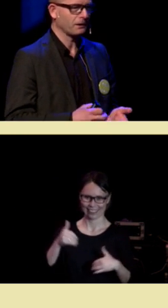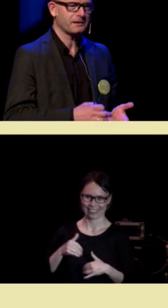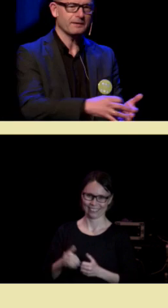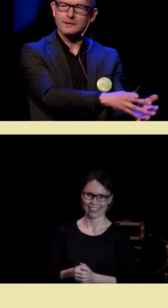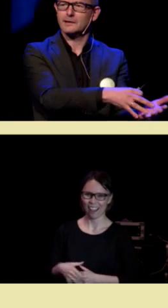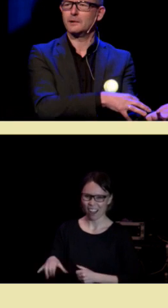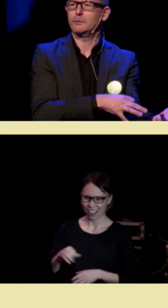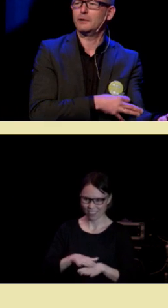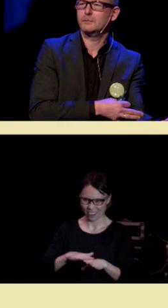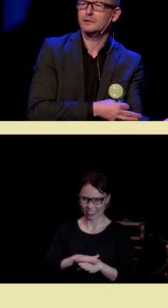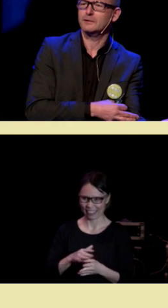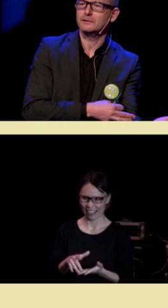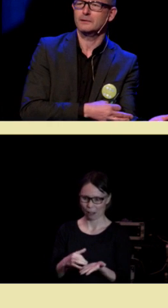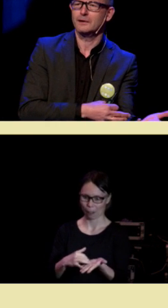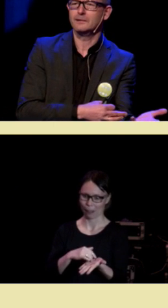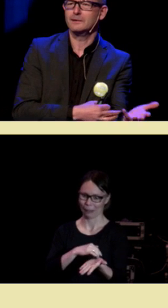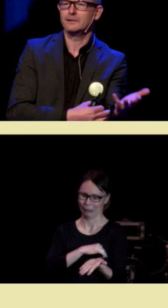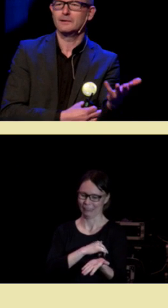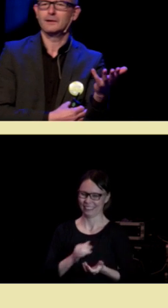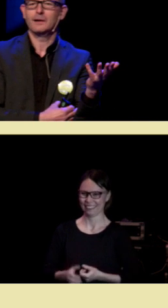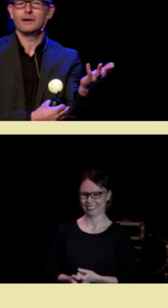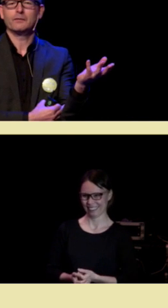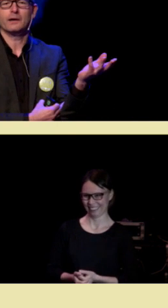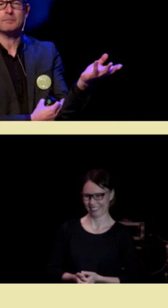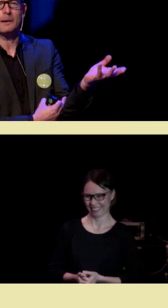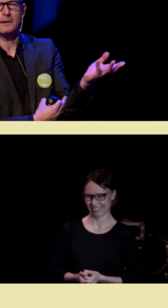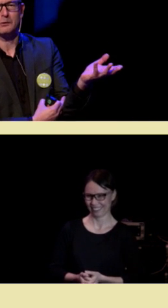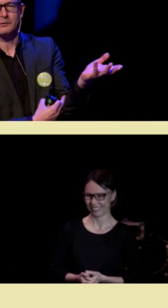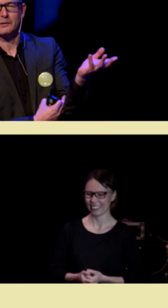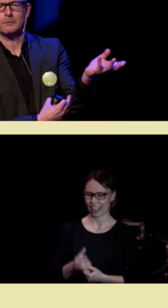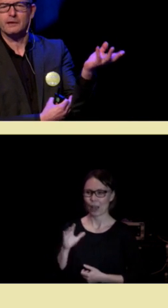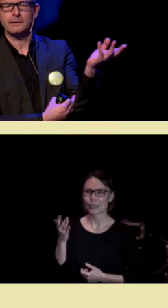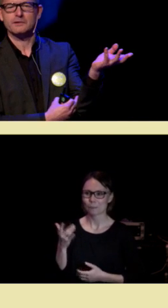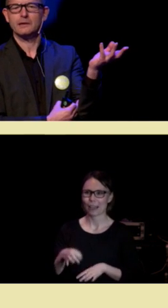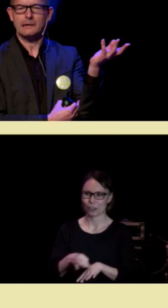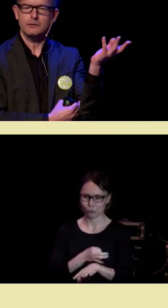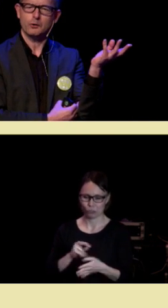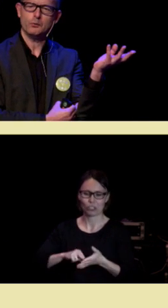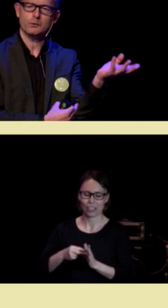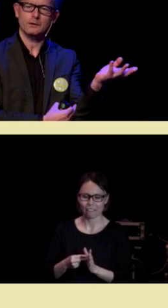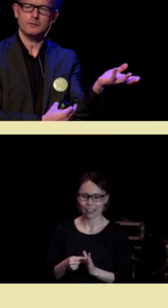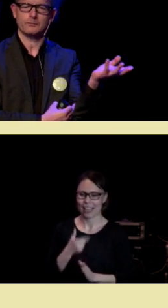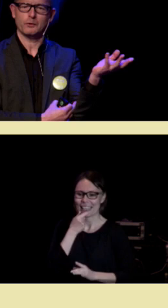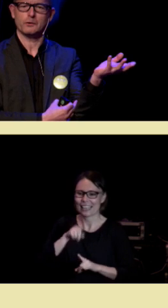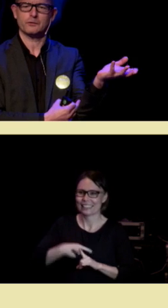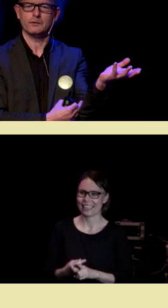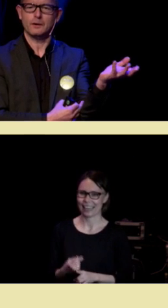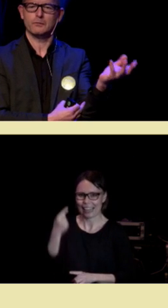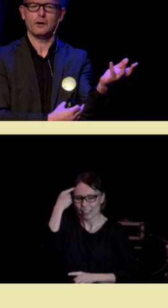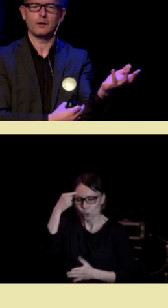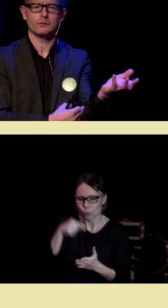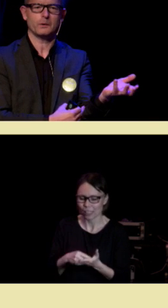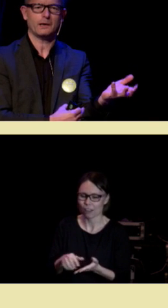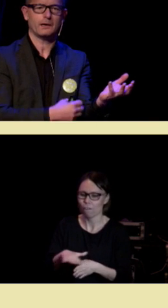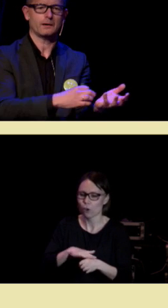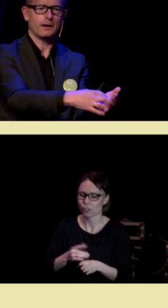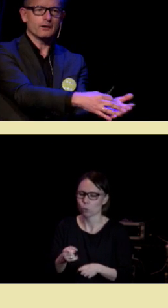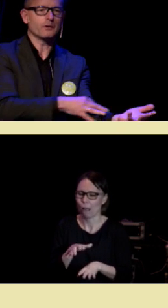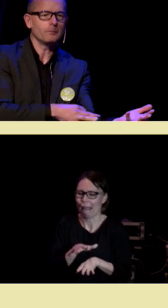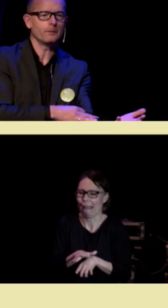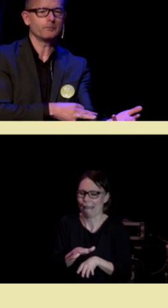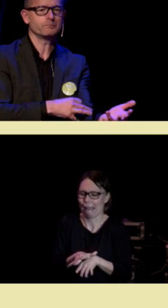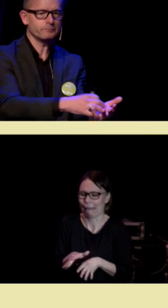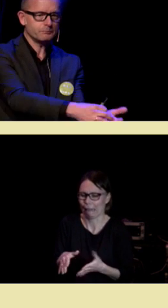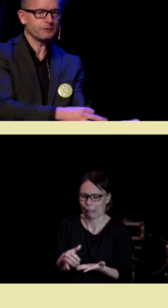Alle kjente den der oppover armene, ikke sant? Det er speilnevronsystemet. Vi gjenkjenner intuitivt følelsen av å ha noe ekkelt